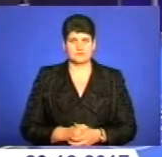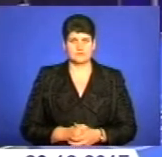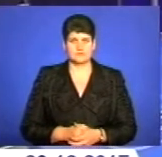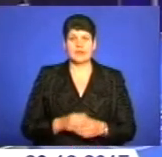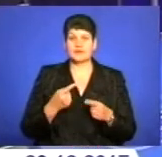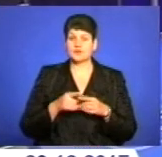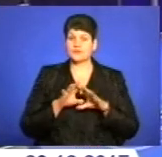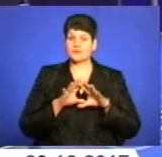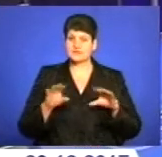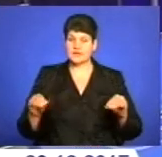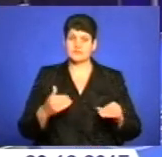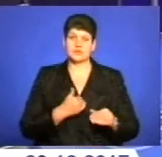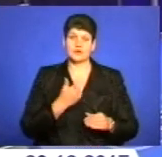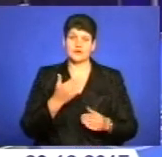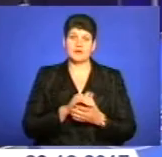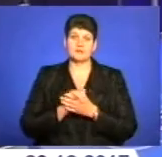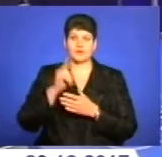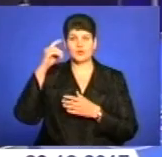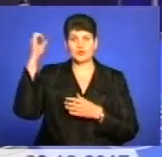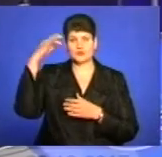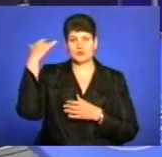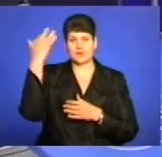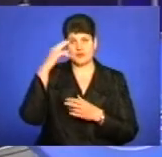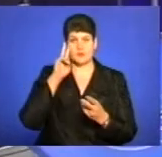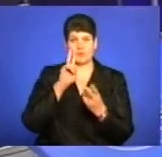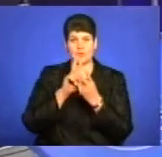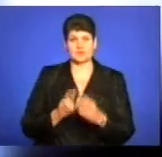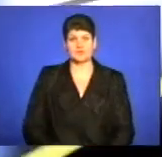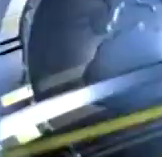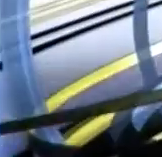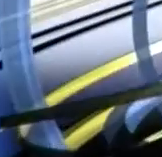На цьому в мене все. Я бажаю вам мирного і сонячного неба. Побачимось!